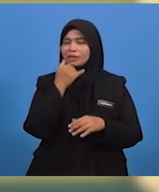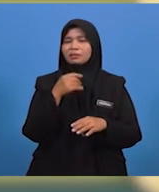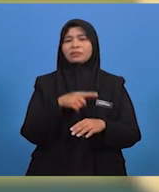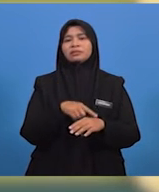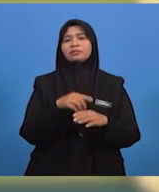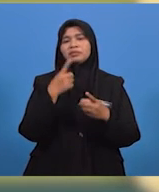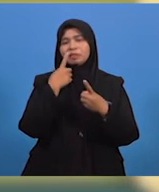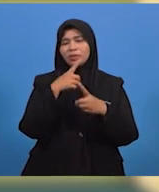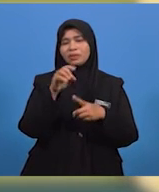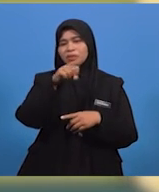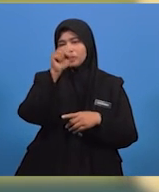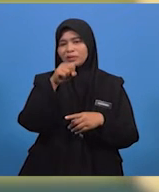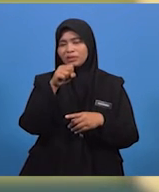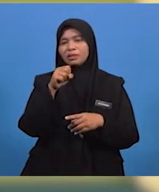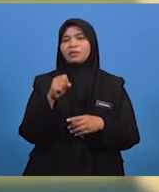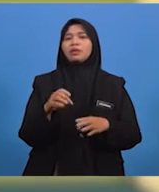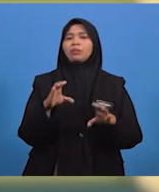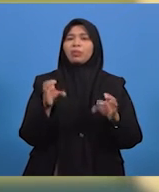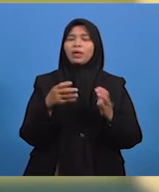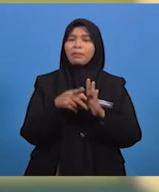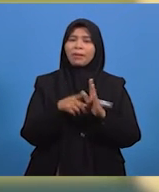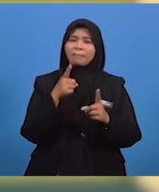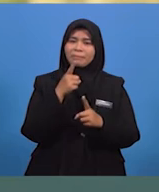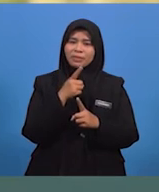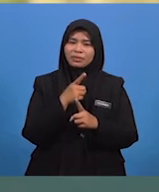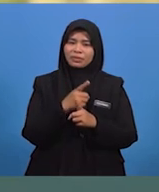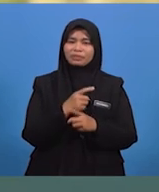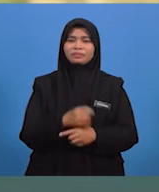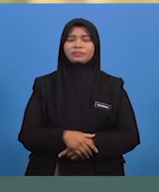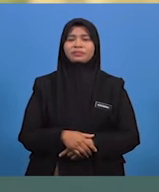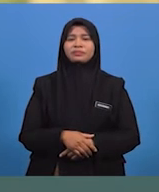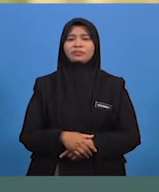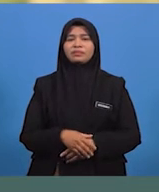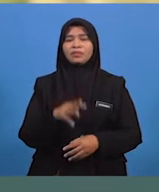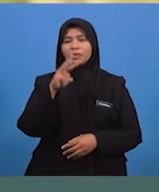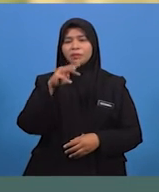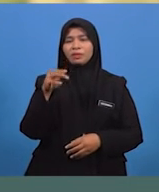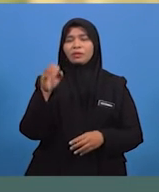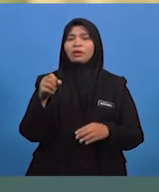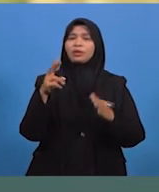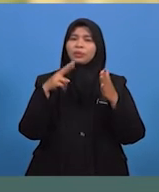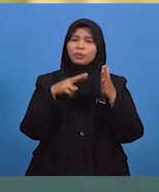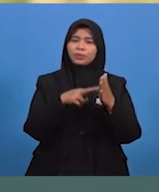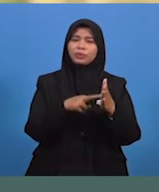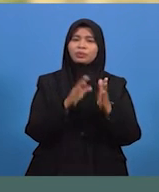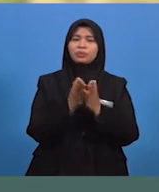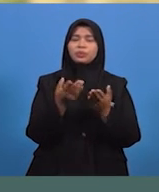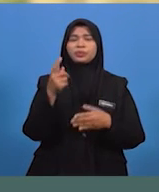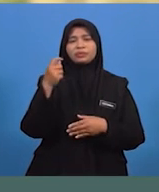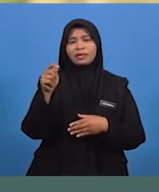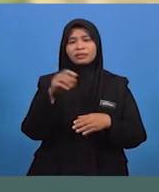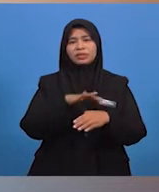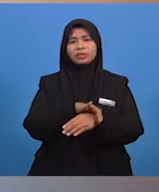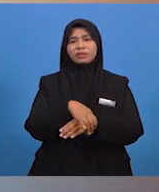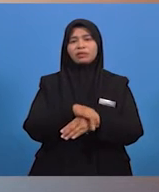semasa menjawab soalan, Amalkan tabiat membuat pembetulan. Murid-murid juga boleh merujuk kepada